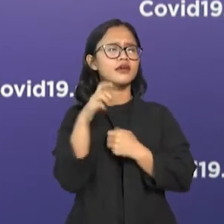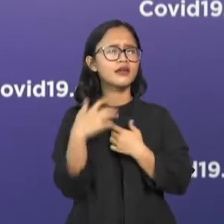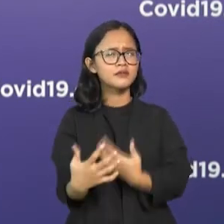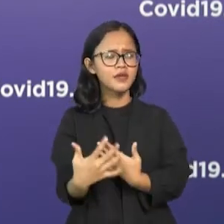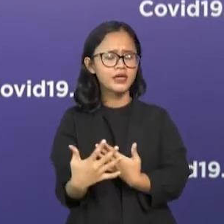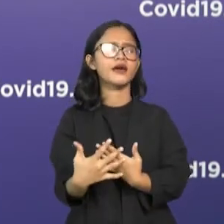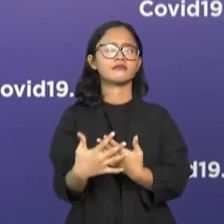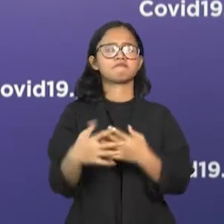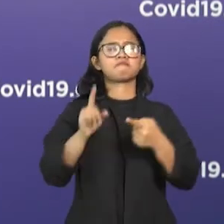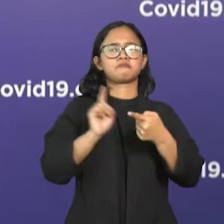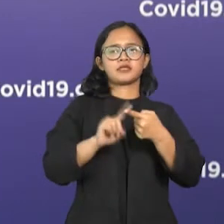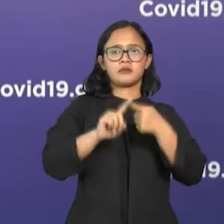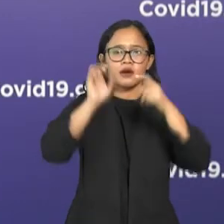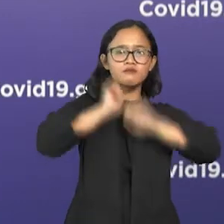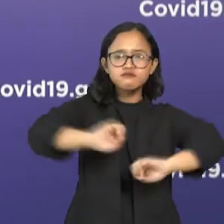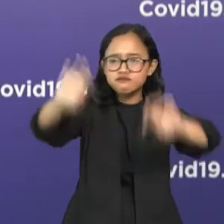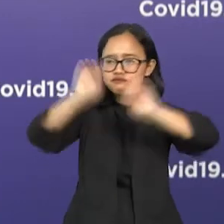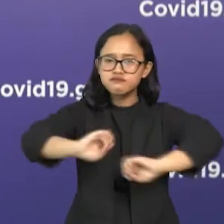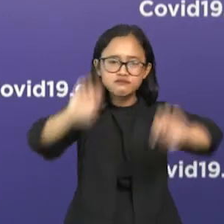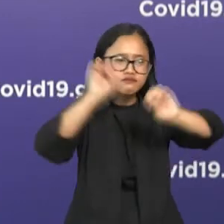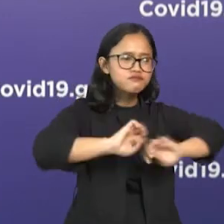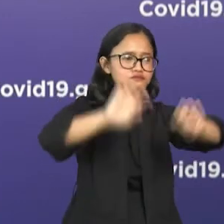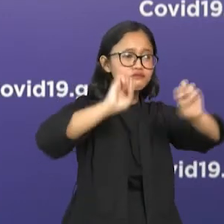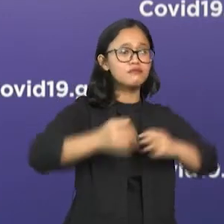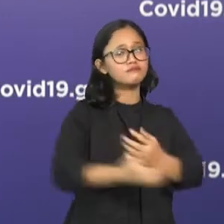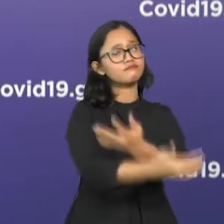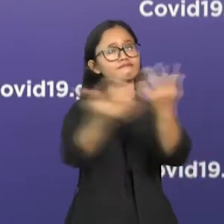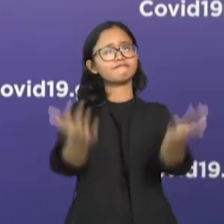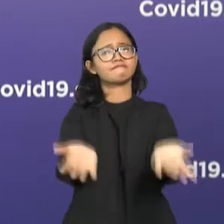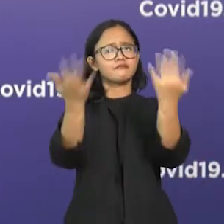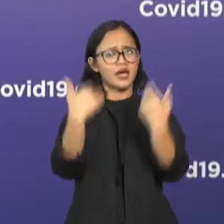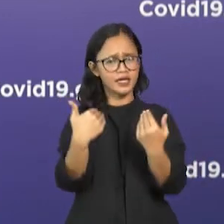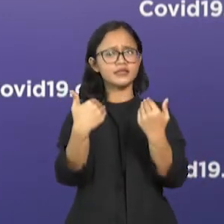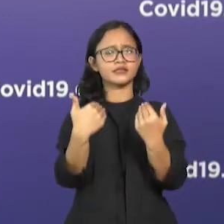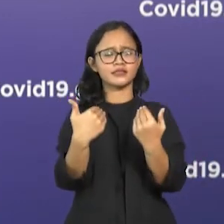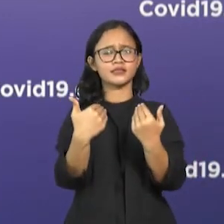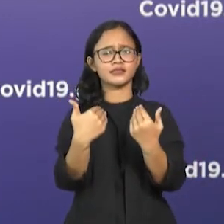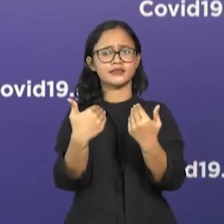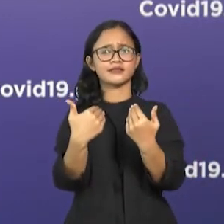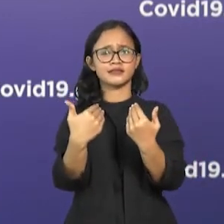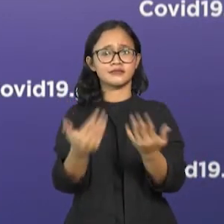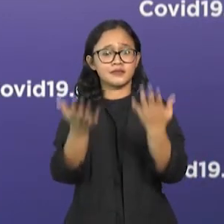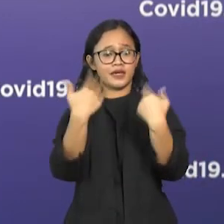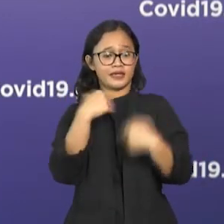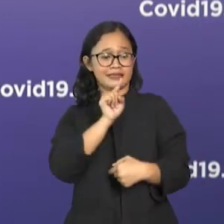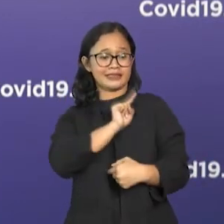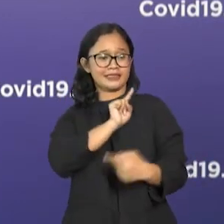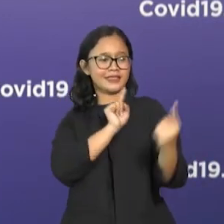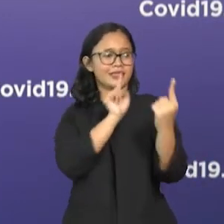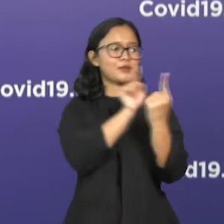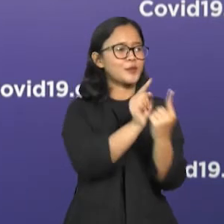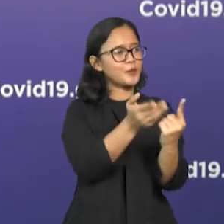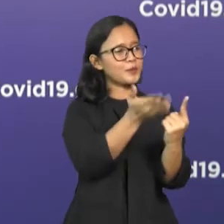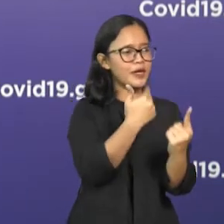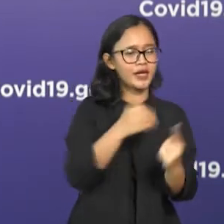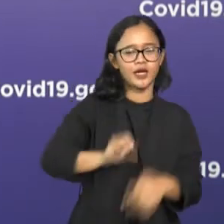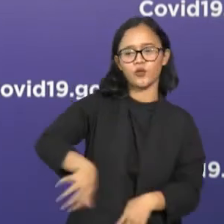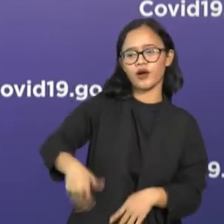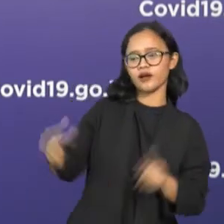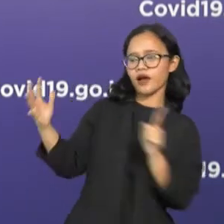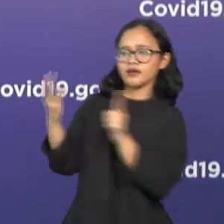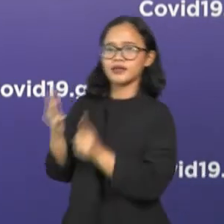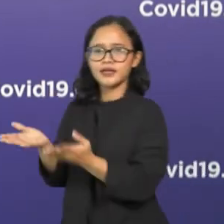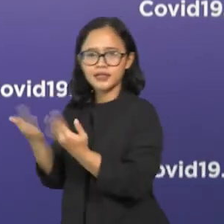sosialisasi, mengajak umat yang ada di seluruh Indonesia, baik secara pribadi, keluarga maupun